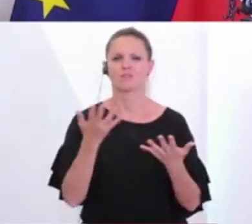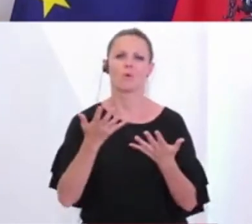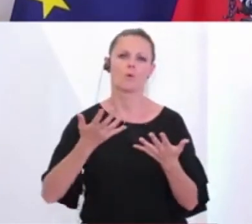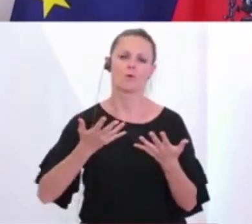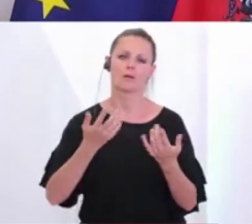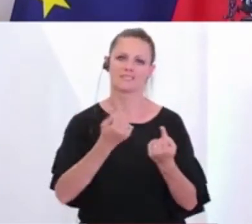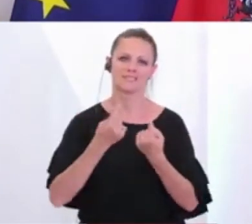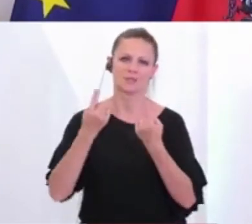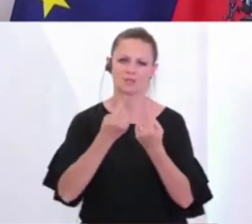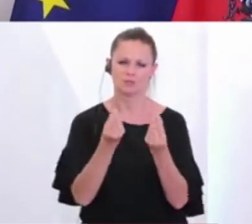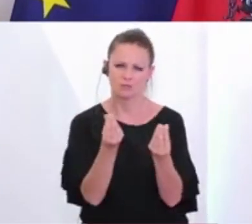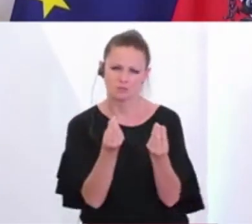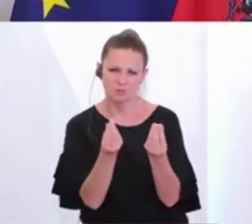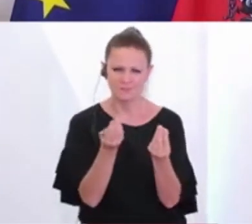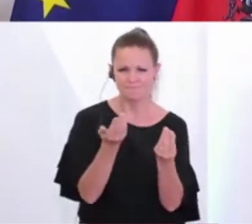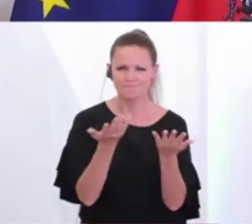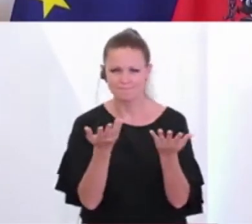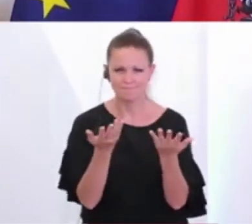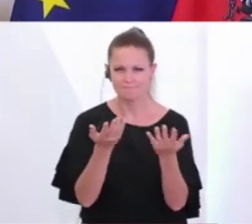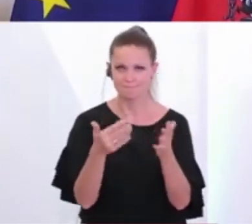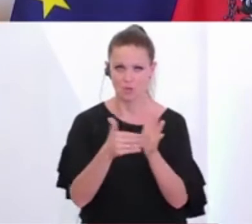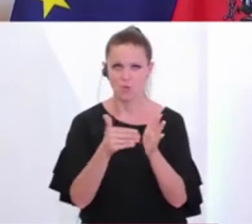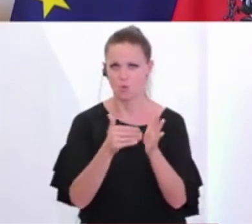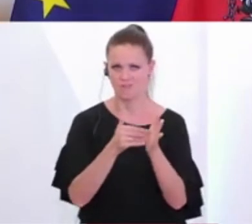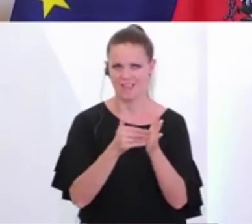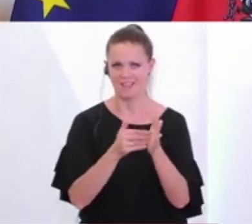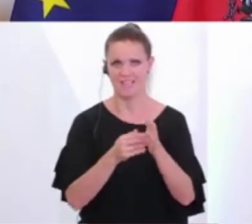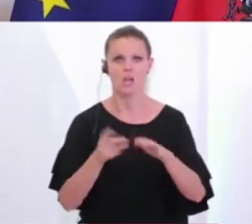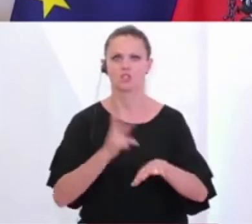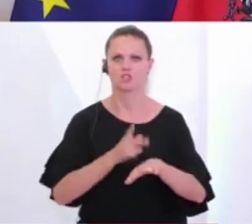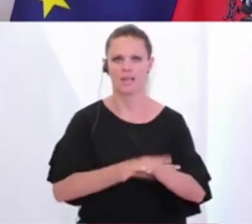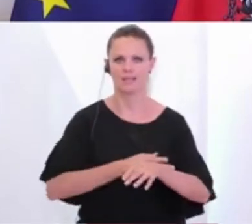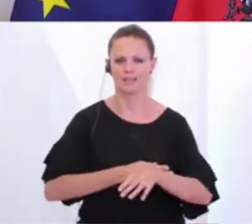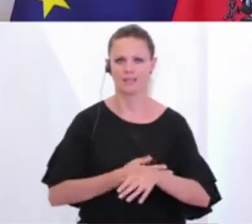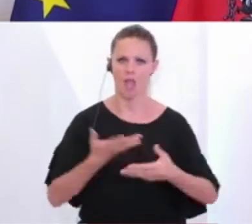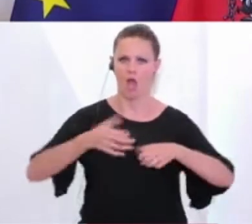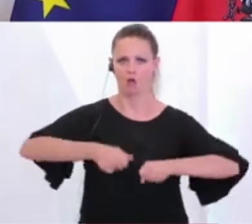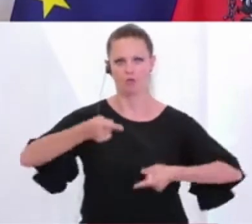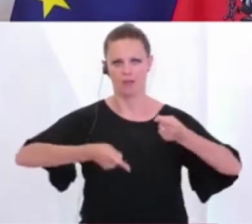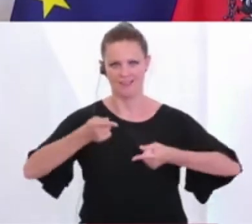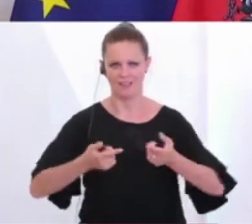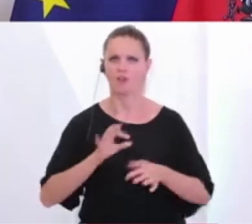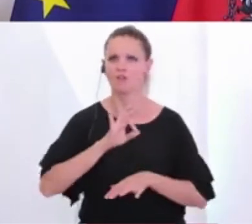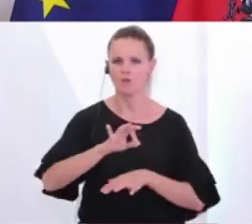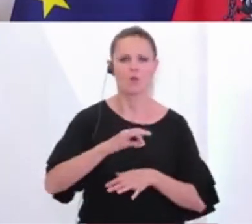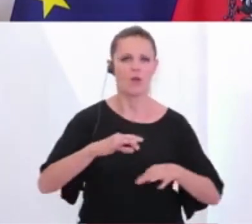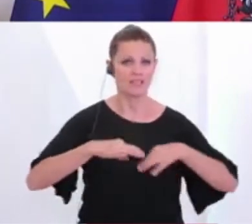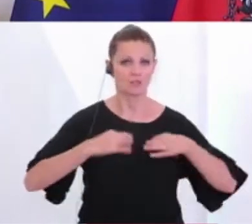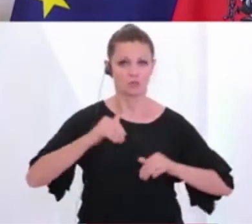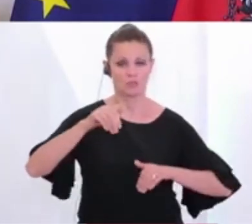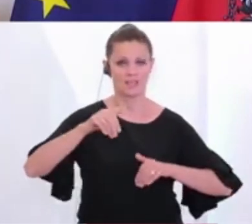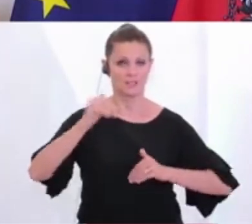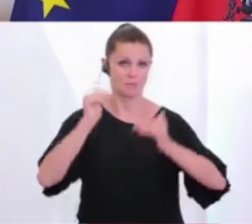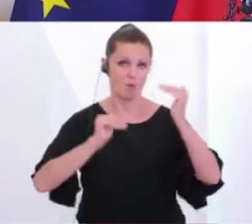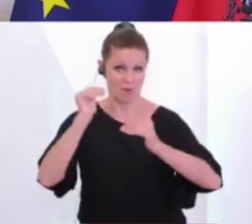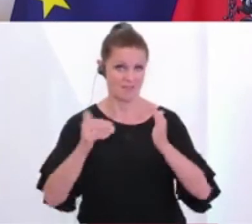gespürt wird, dass es notwendig ist, der staatlichen Autorität den Gesundheitsbehörden zum Erfolg zu